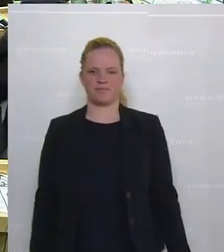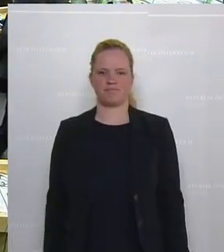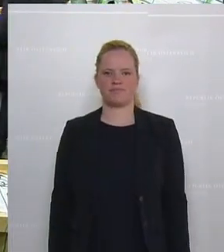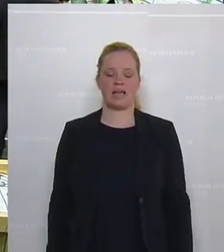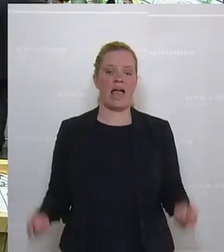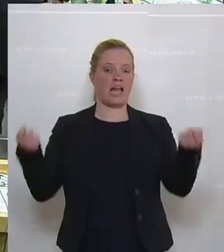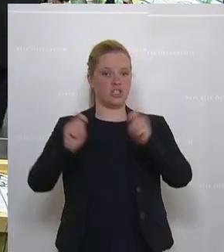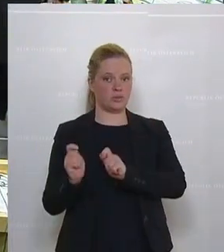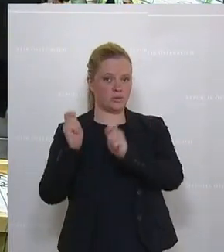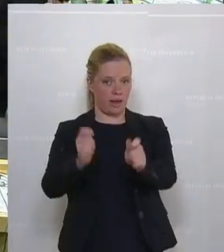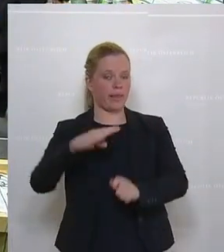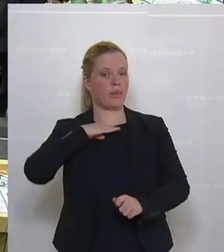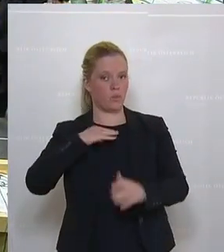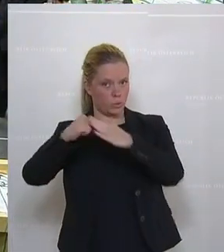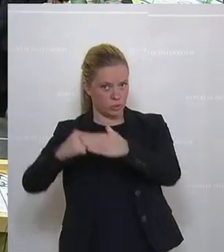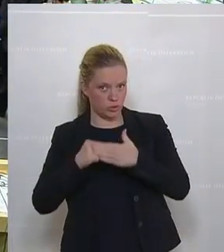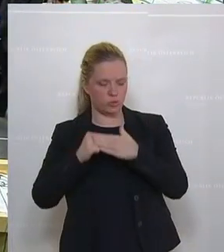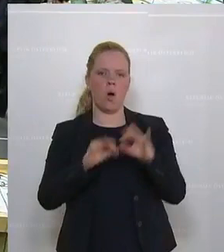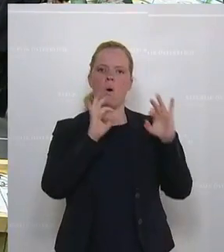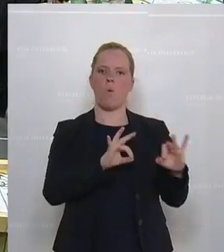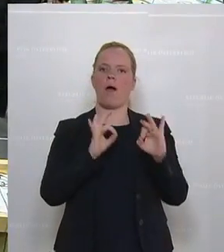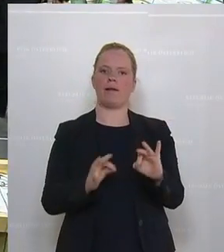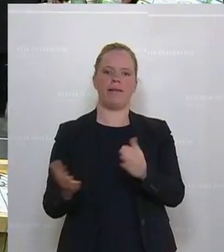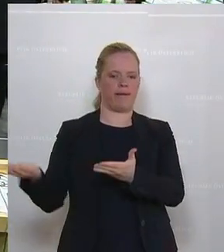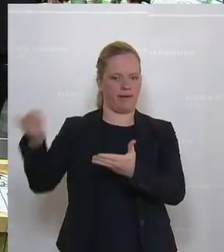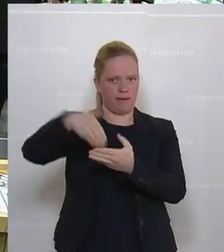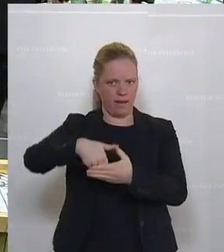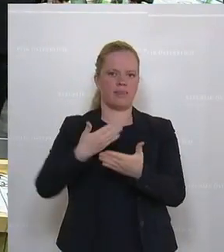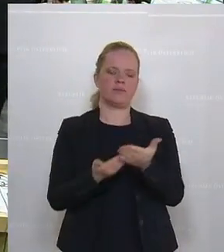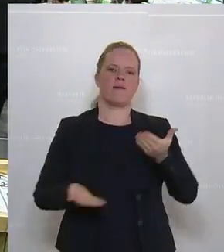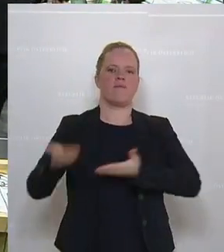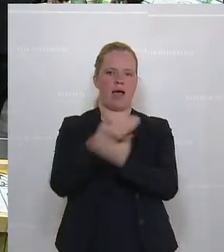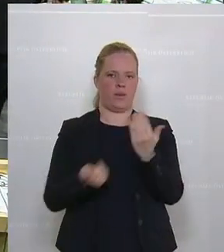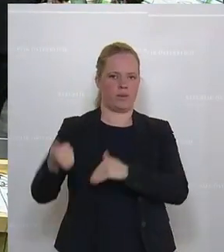Der Entschließungsantrag ist ausreichend unterstützt, er ist ordnungsgemäß eingebracht und steht somit auch in Verhandlung.